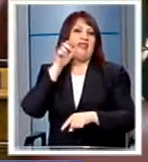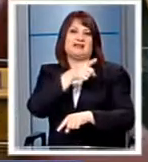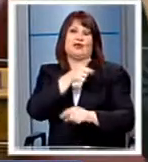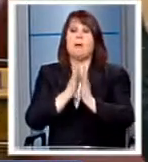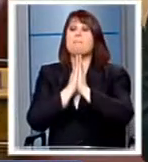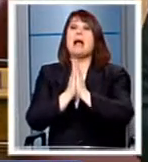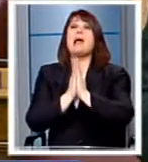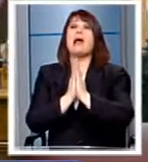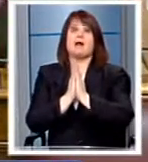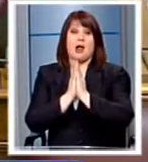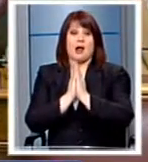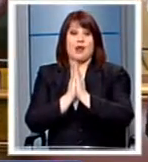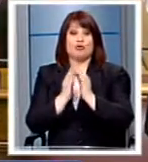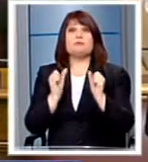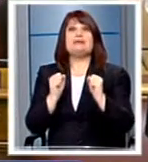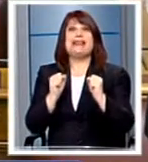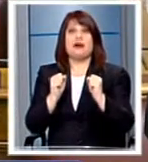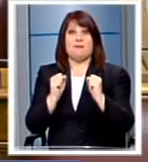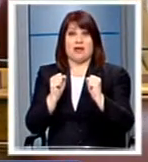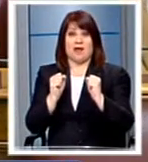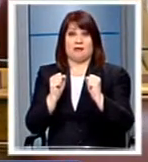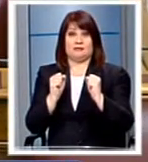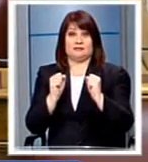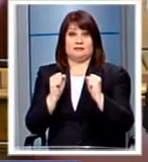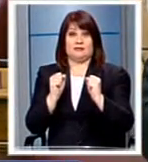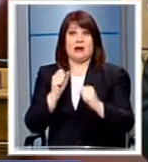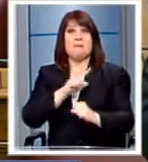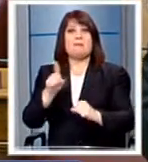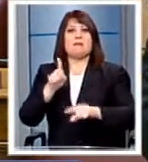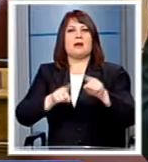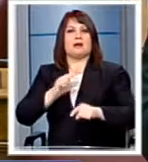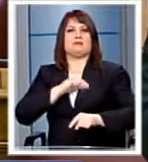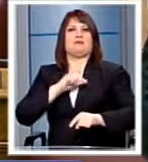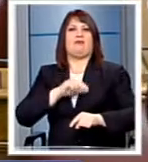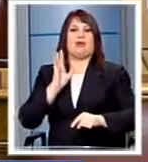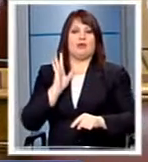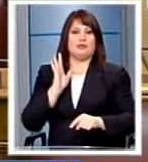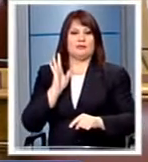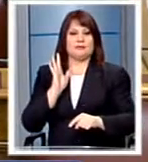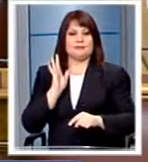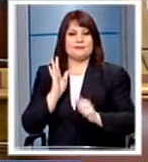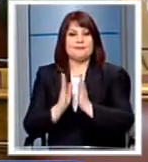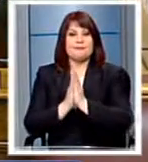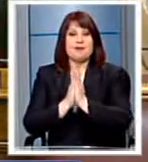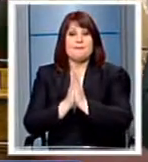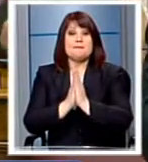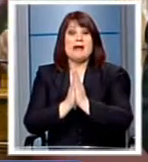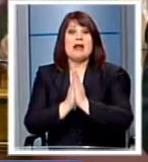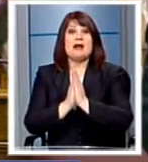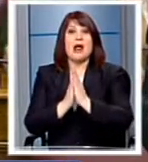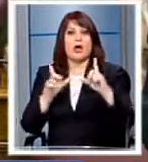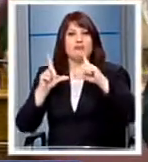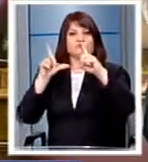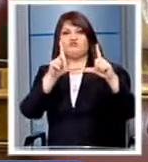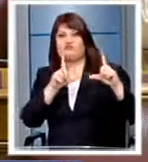Παρακαλώ λοιπόν αυτοσυγκράτηση. Μην κερδόσκοπείτε με τέτοιου είδους εικόνας των